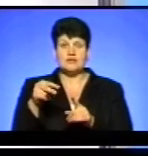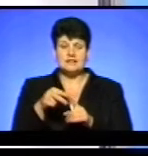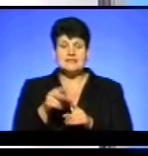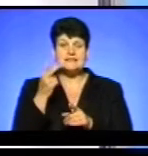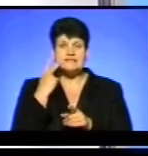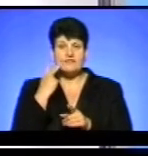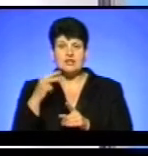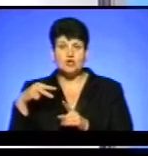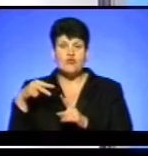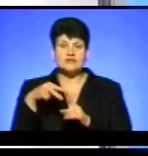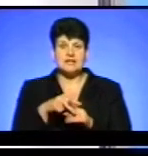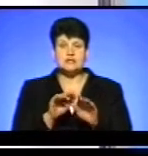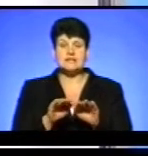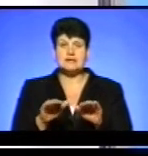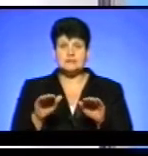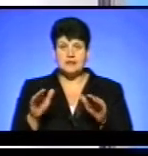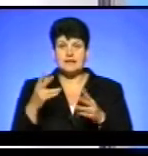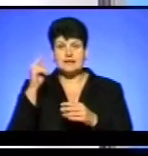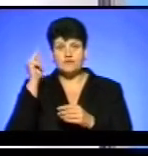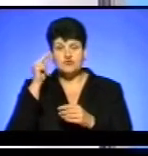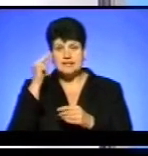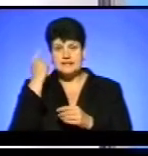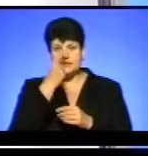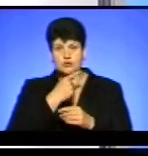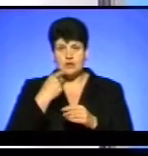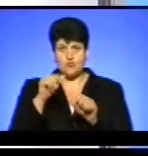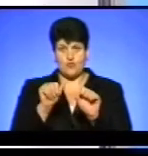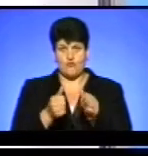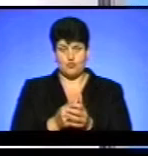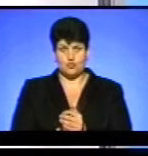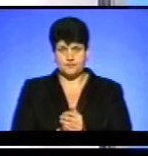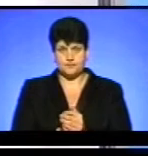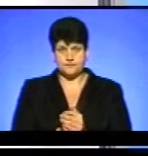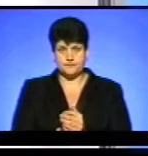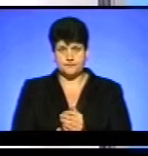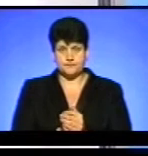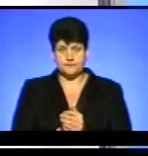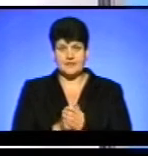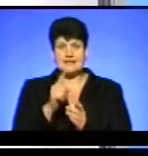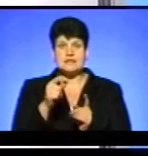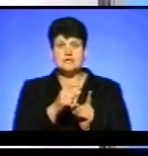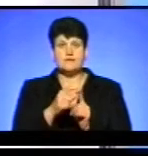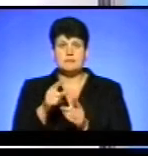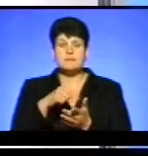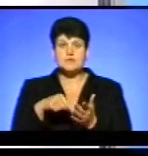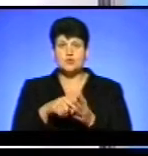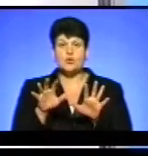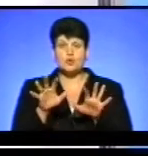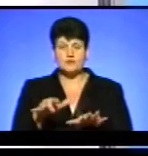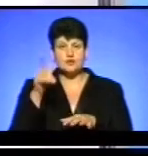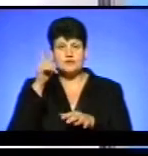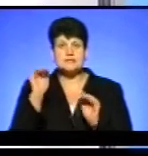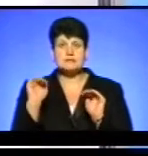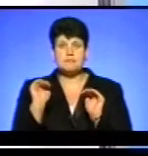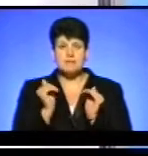довантажувалися дітьми, які навчалися за індивідуальною формою. За словами міського голови Чорткова, зменшили